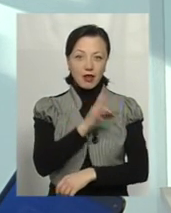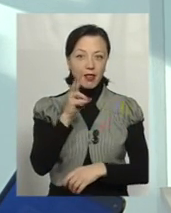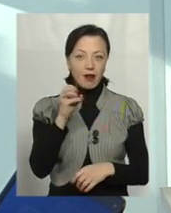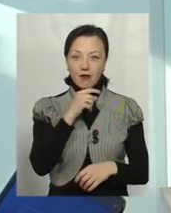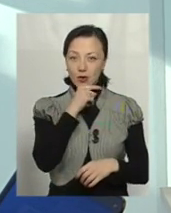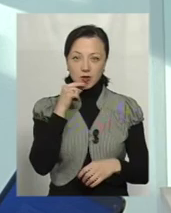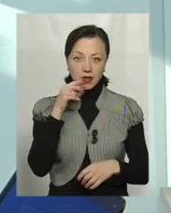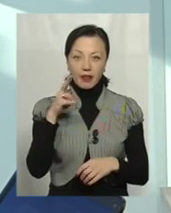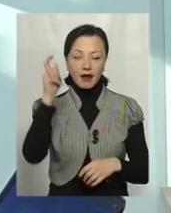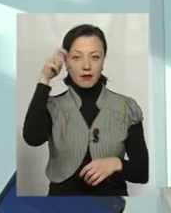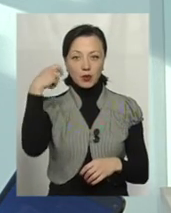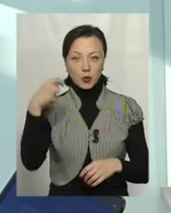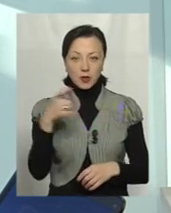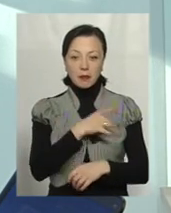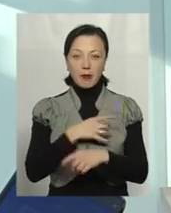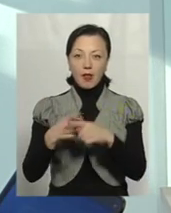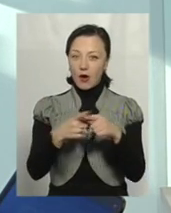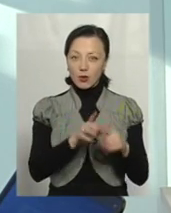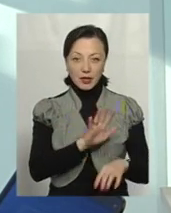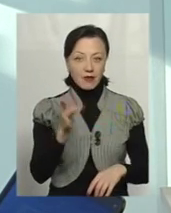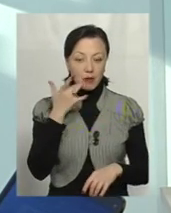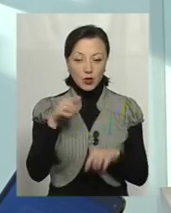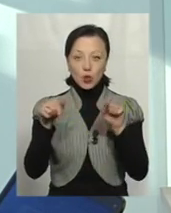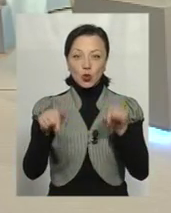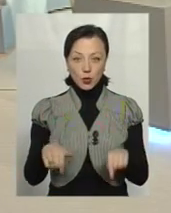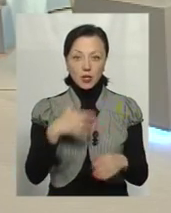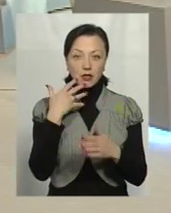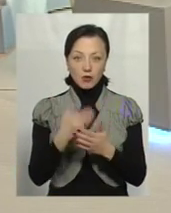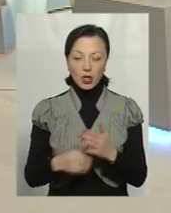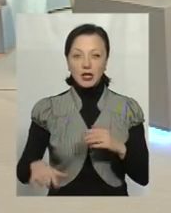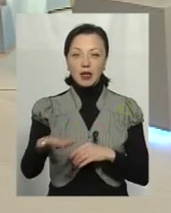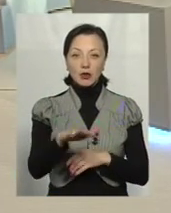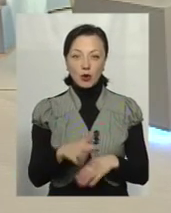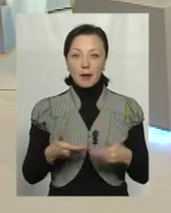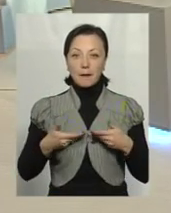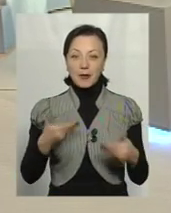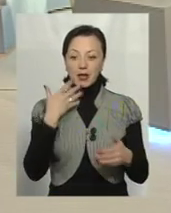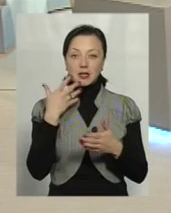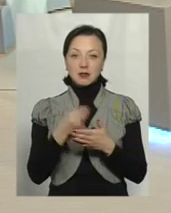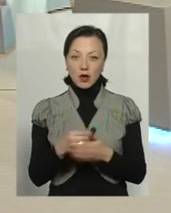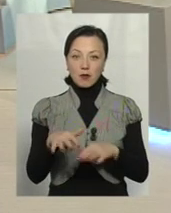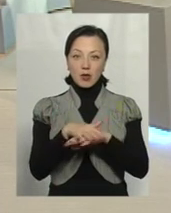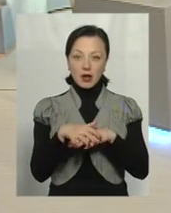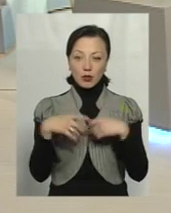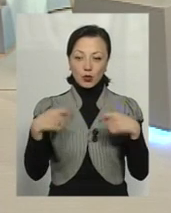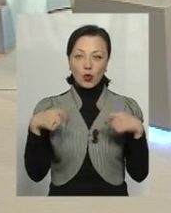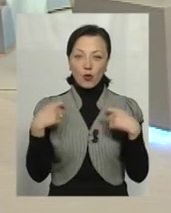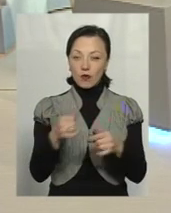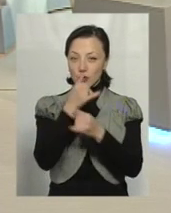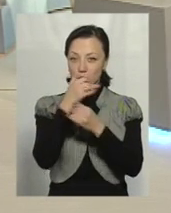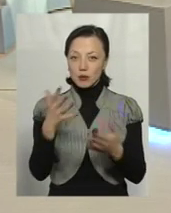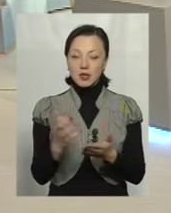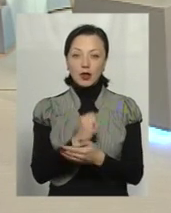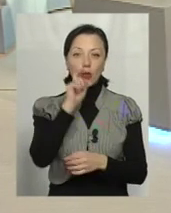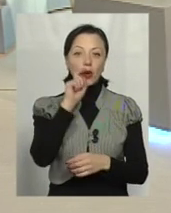в Росії, ні в Турції, ні в Білорусі, ні в Америці. Тут на своїй території ми на своєму ринку торговому не можемо